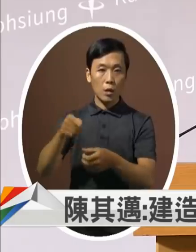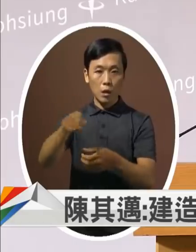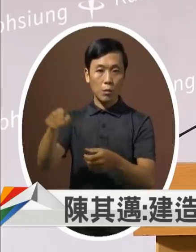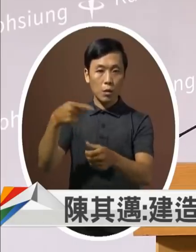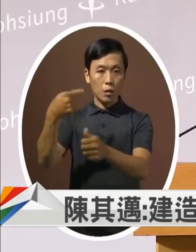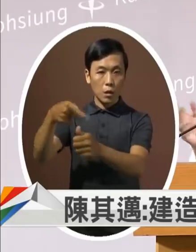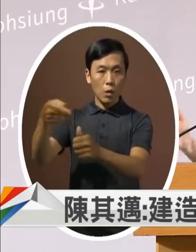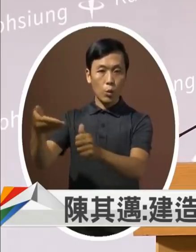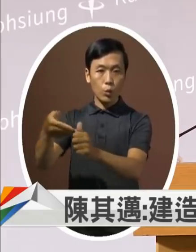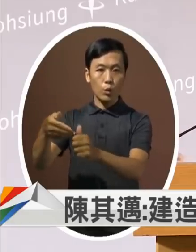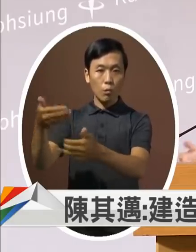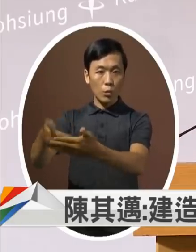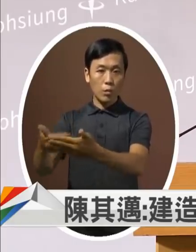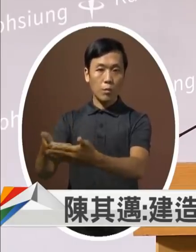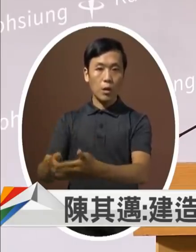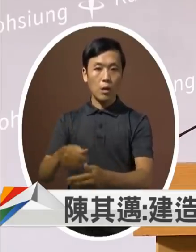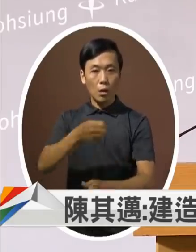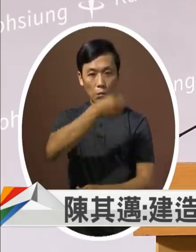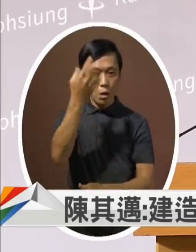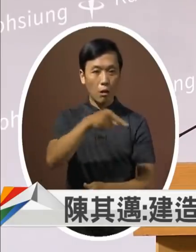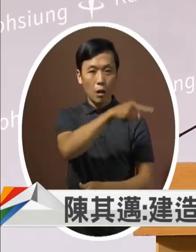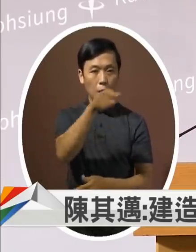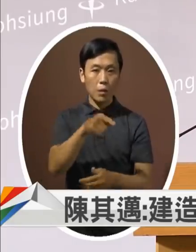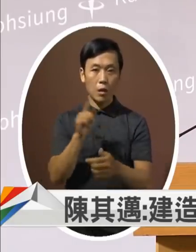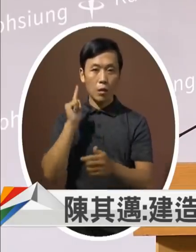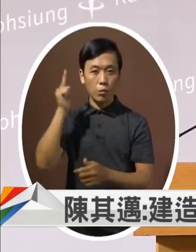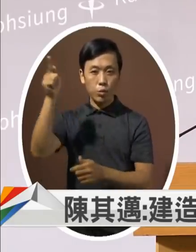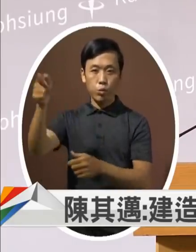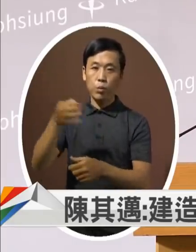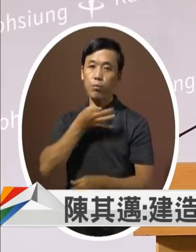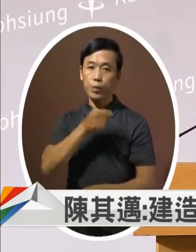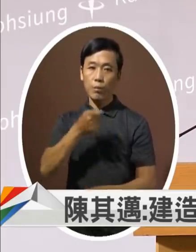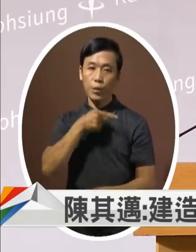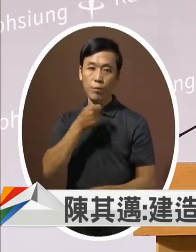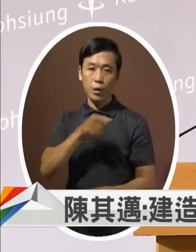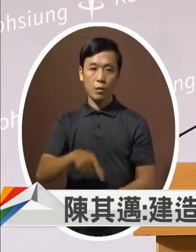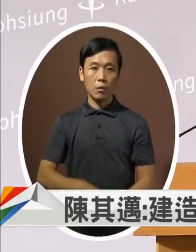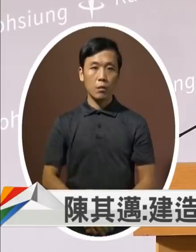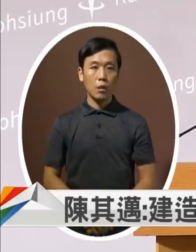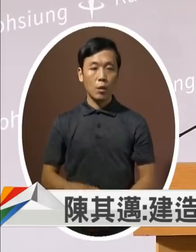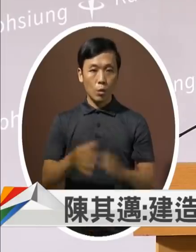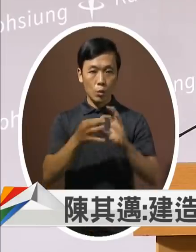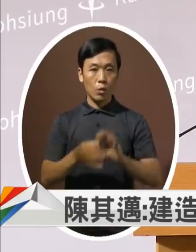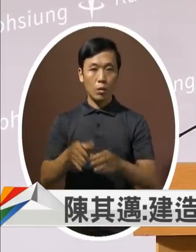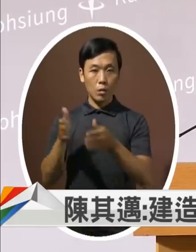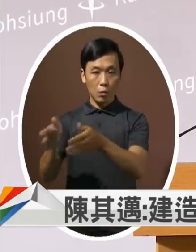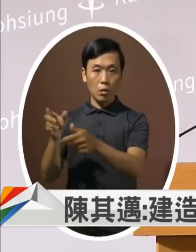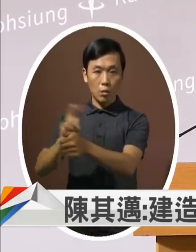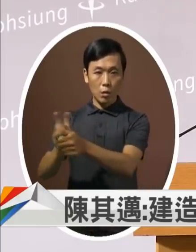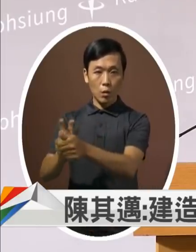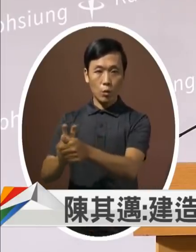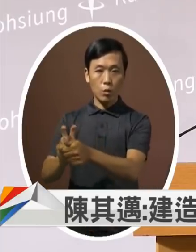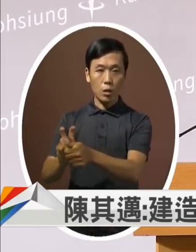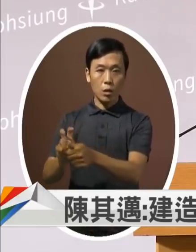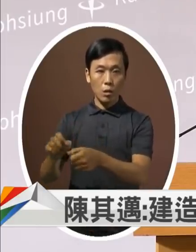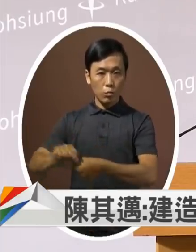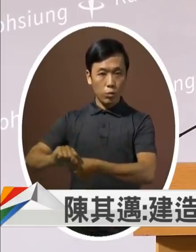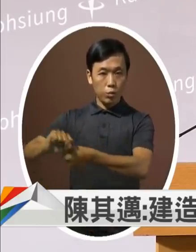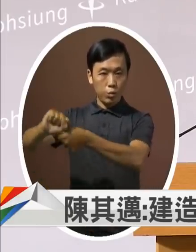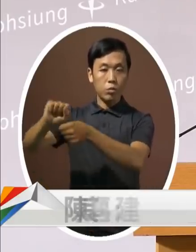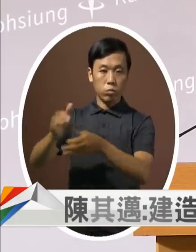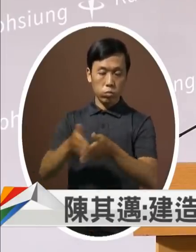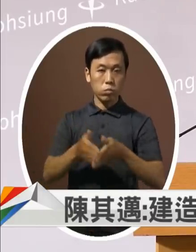机会减少年轻人不愿意去到偏乡所以我们必须把这个所有的照护的能量能够再增加